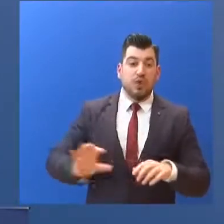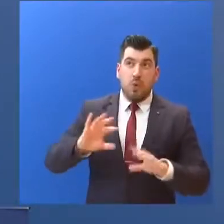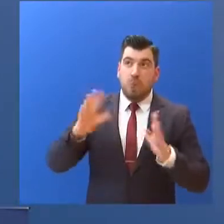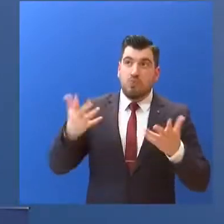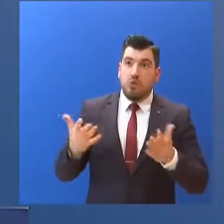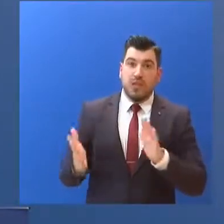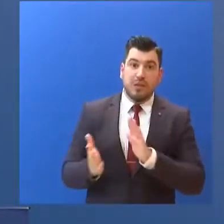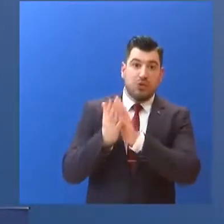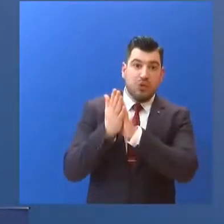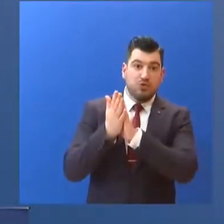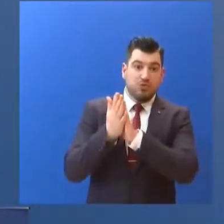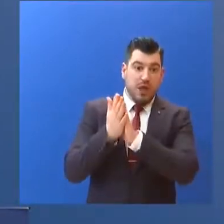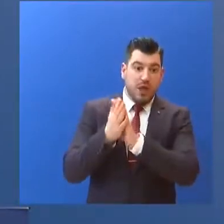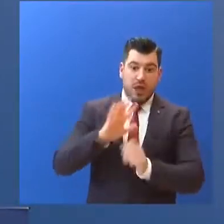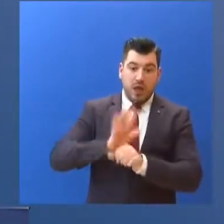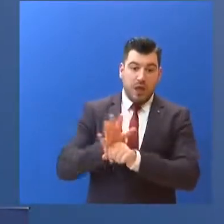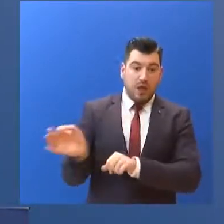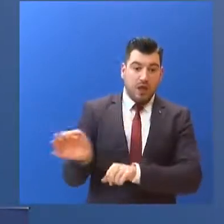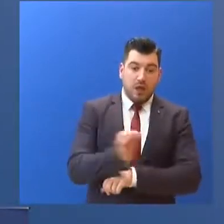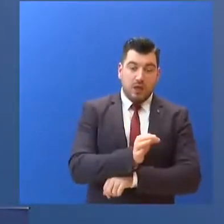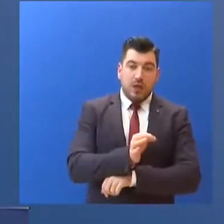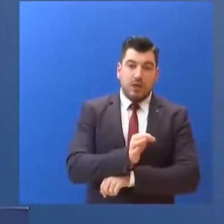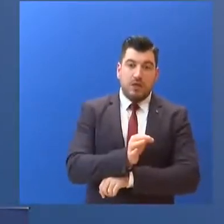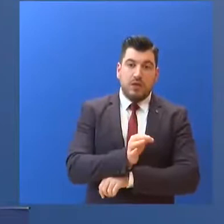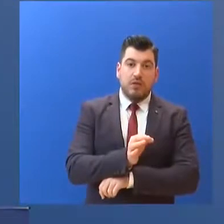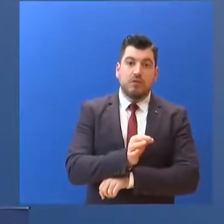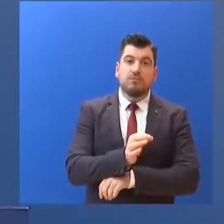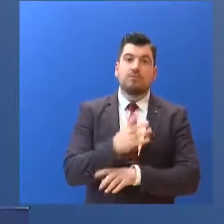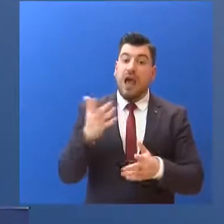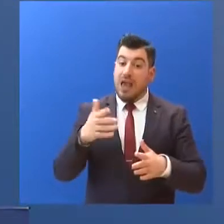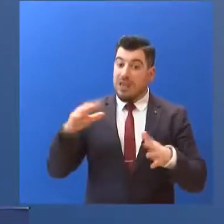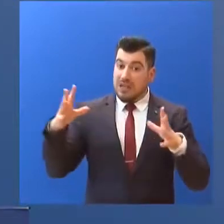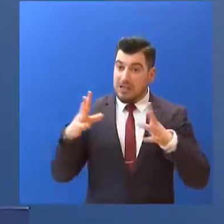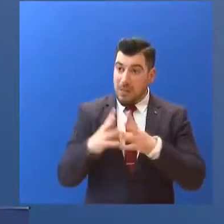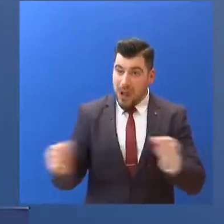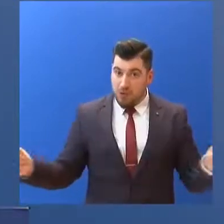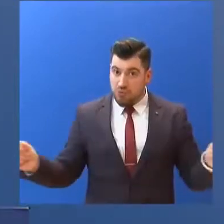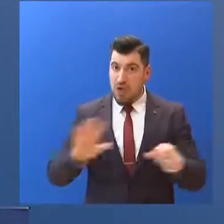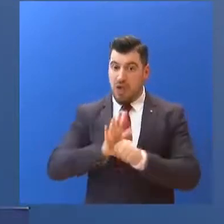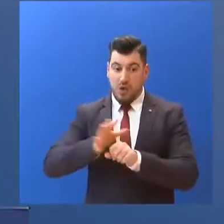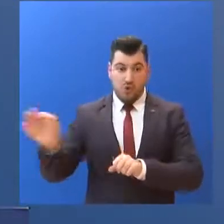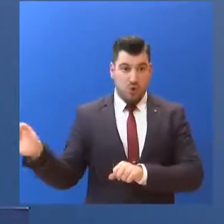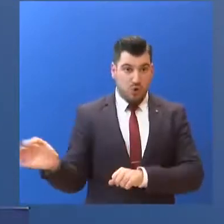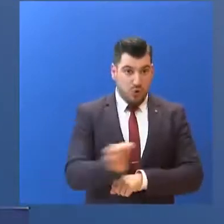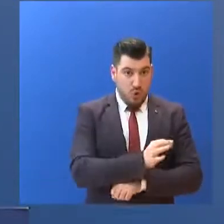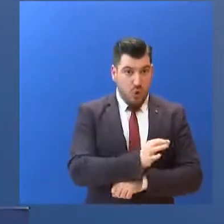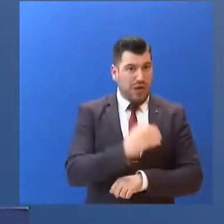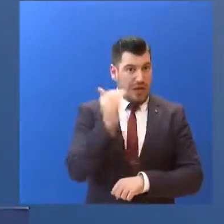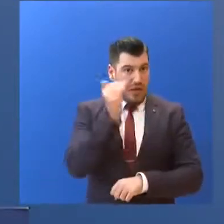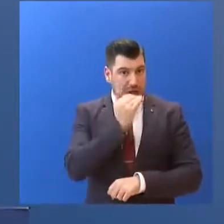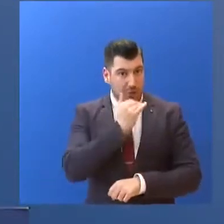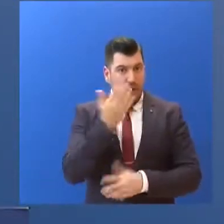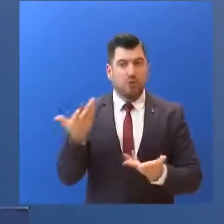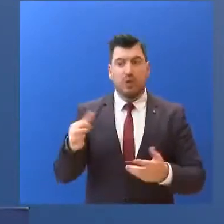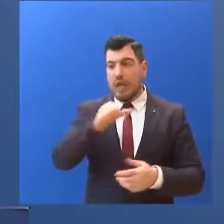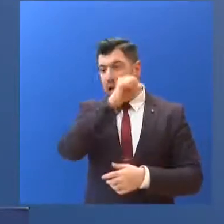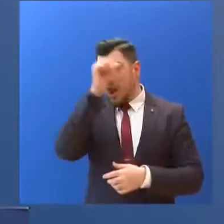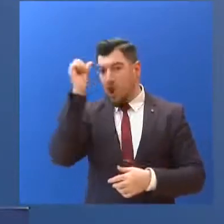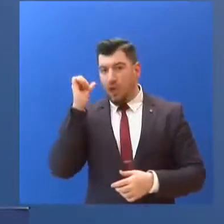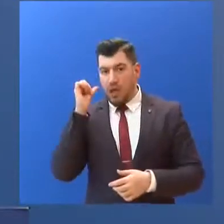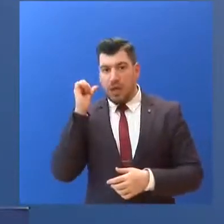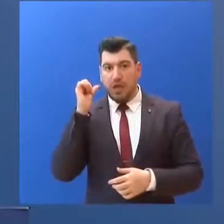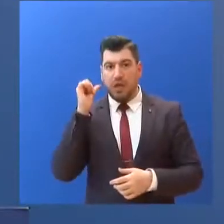αντιμετωπίσουμε το κορονοϊό... στο επίπεδο της υγειονομικής κρίσης. Αν ξεπεραστεί σχετικά γρήγορα... το ότι η τουριστική σεζόν, η οποία